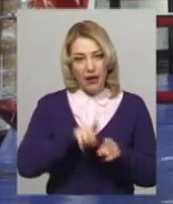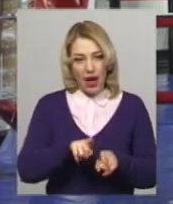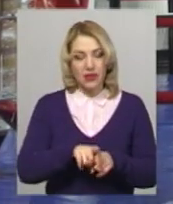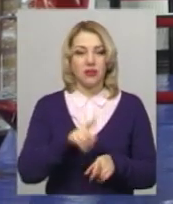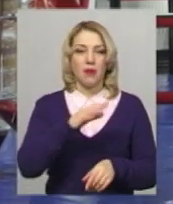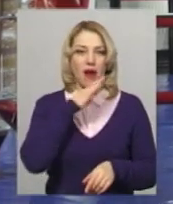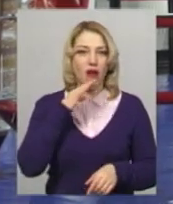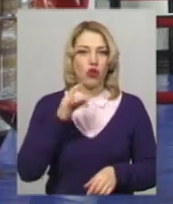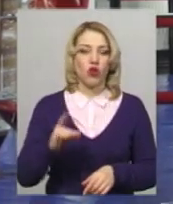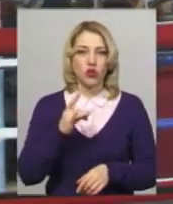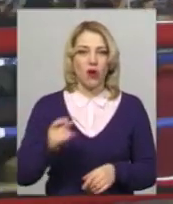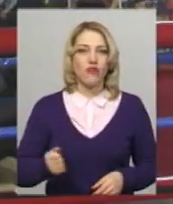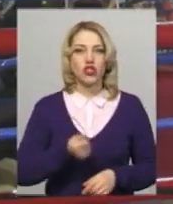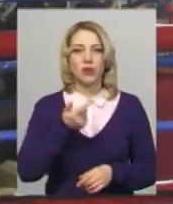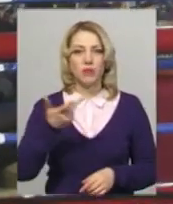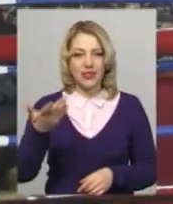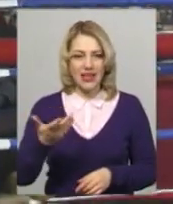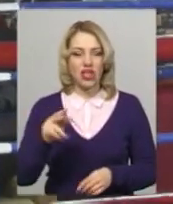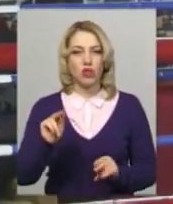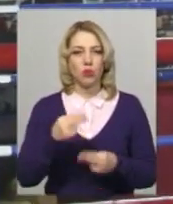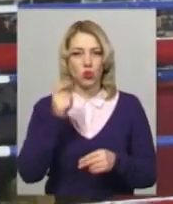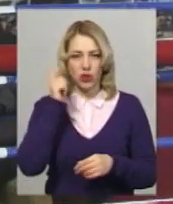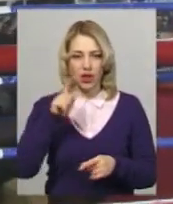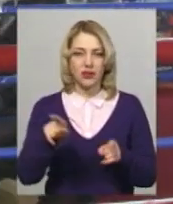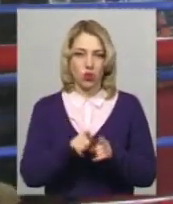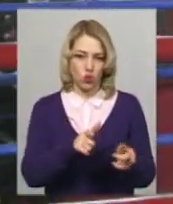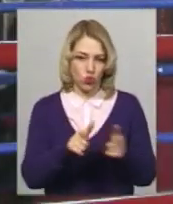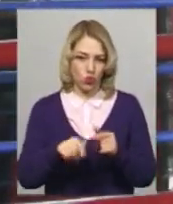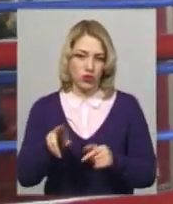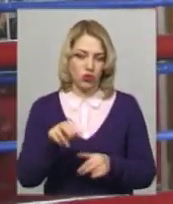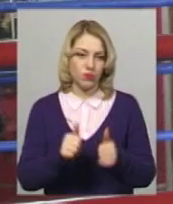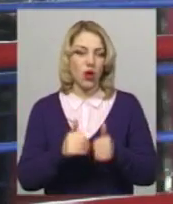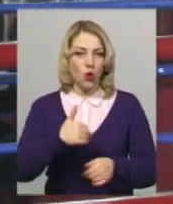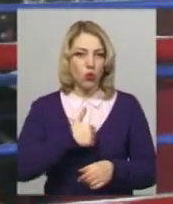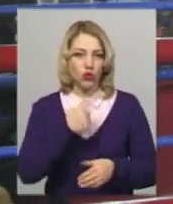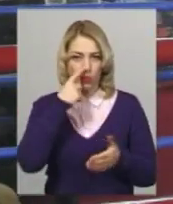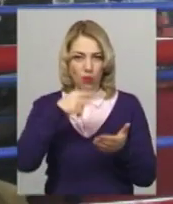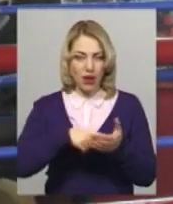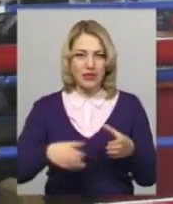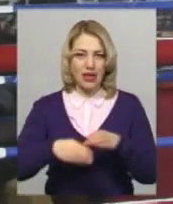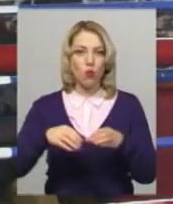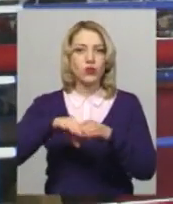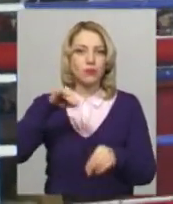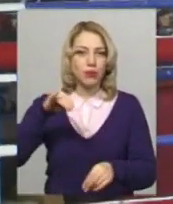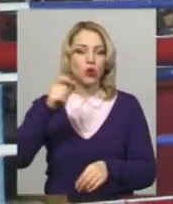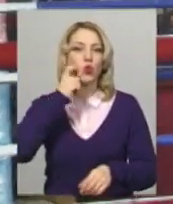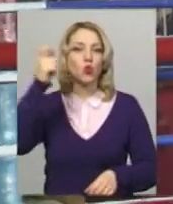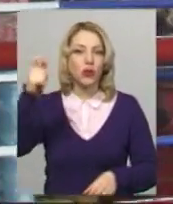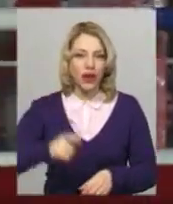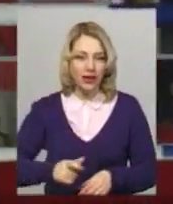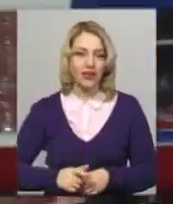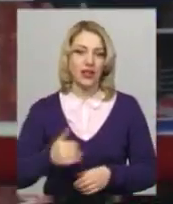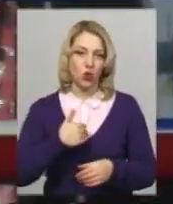багаторазовий призер Чемпіонату України, також готується до цих змагань, бо має наміри потрапити в склад збірної команди області і брати участь у Чемпіонаті